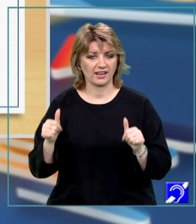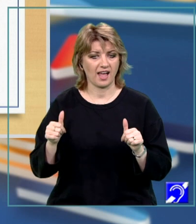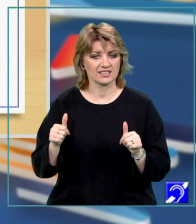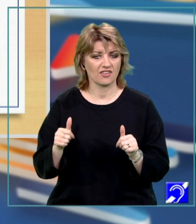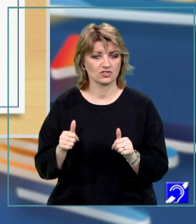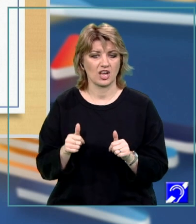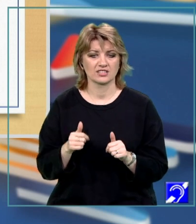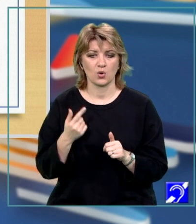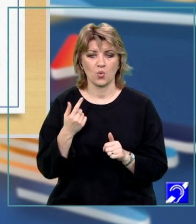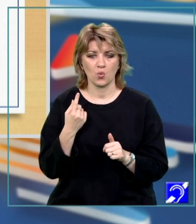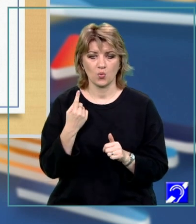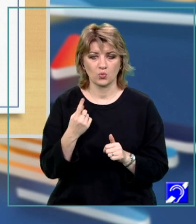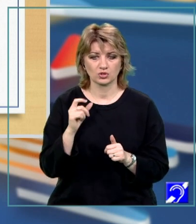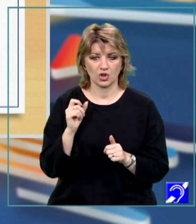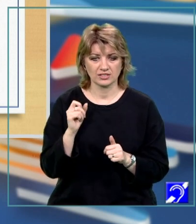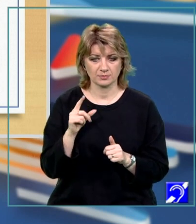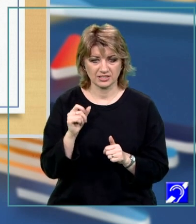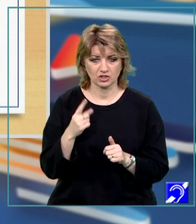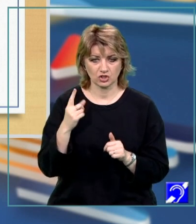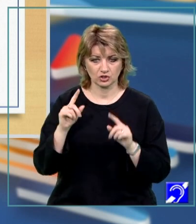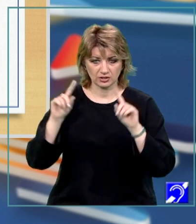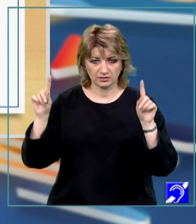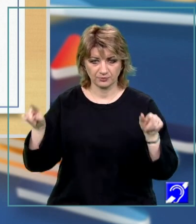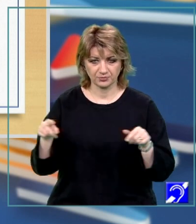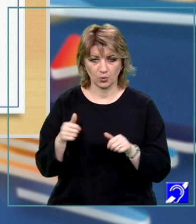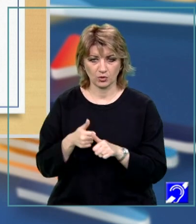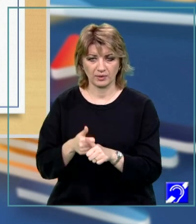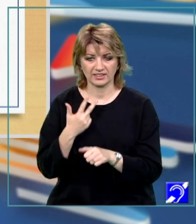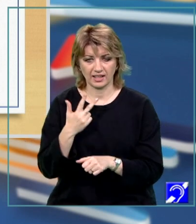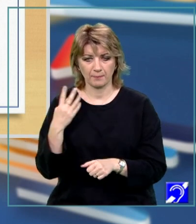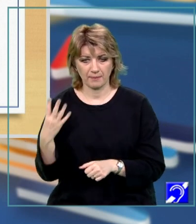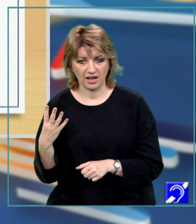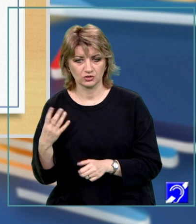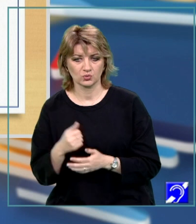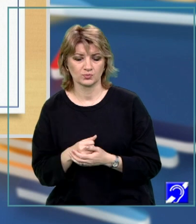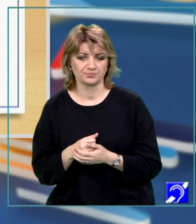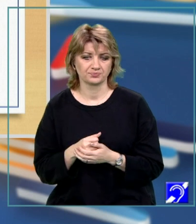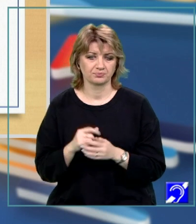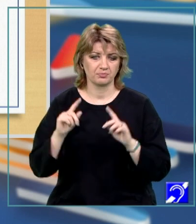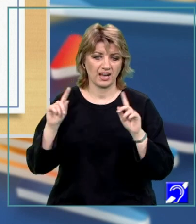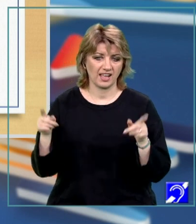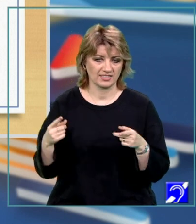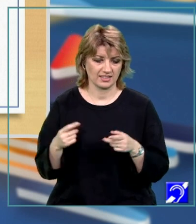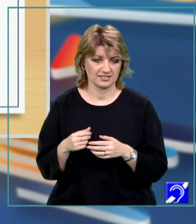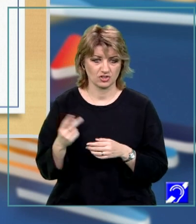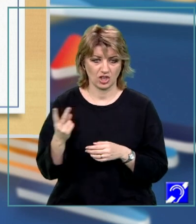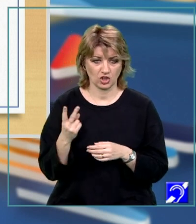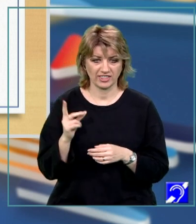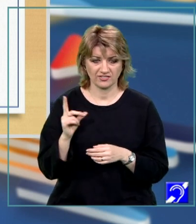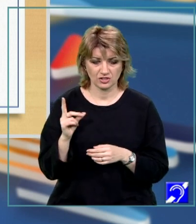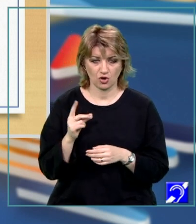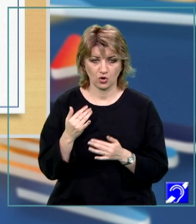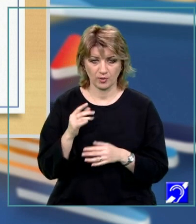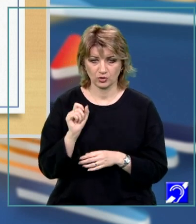avem afișat 1-12 între paranteze drepte, urmat de 3-4 între paranteze drepte. Cei doi sunt divizori ai numărului